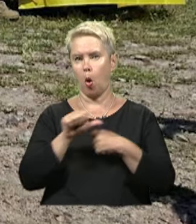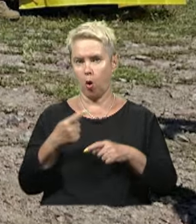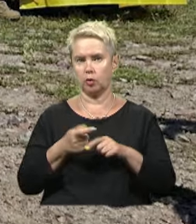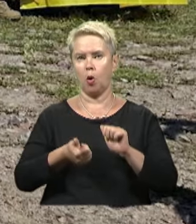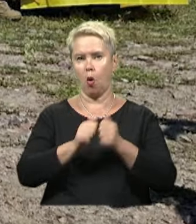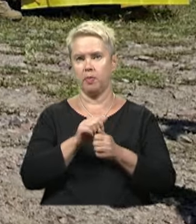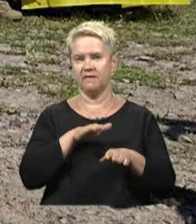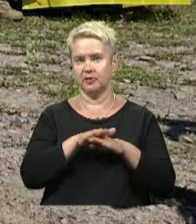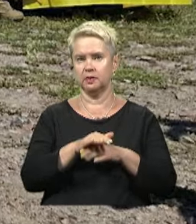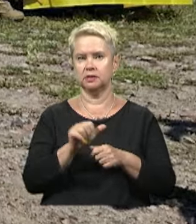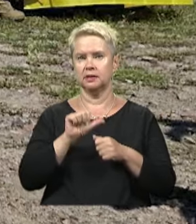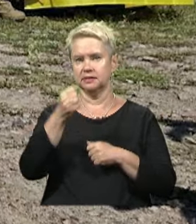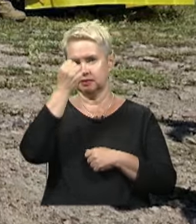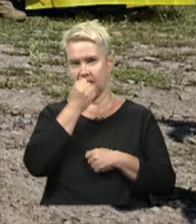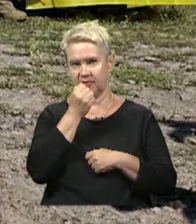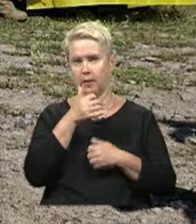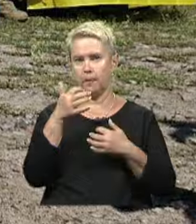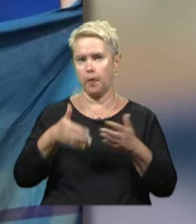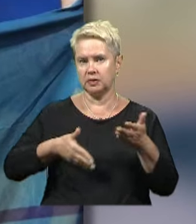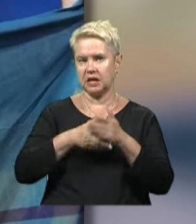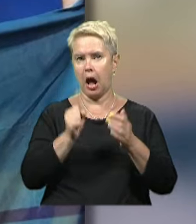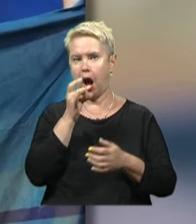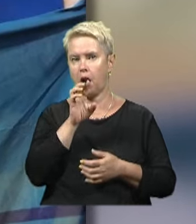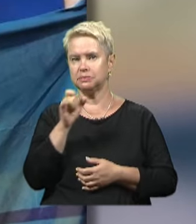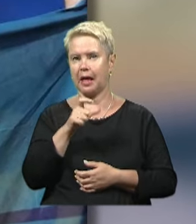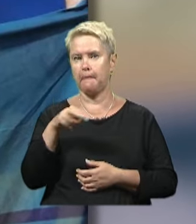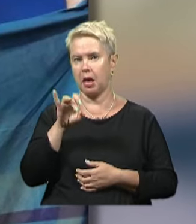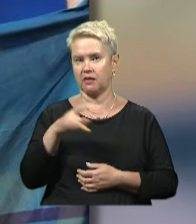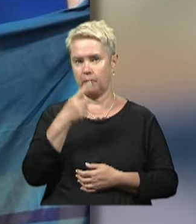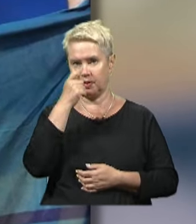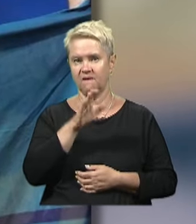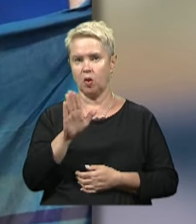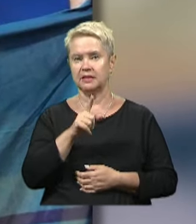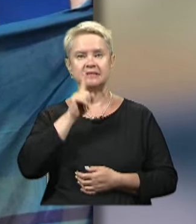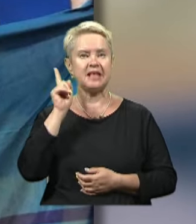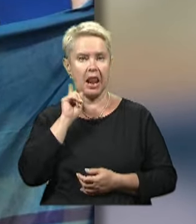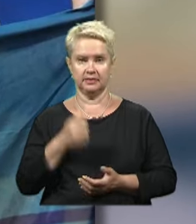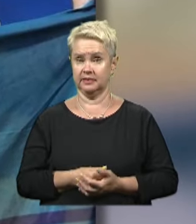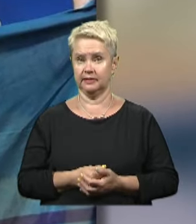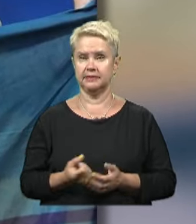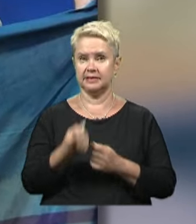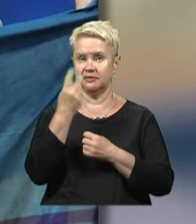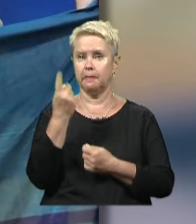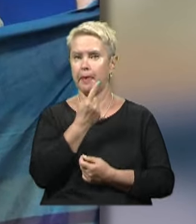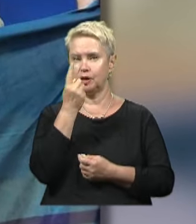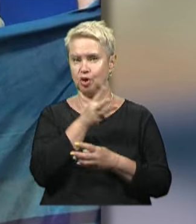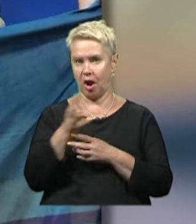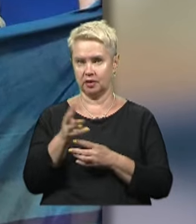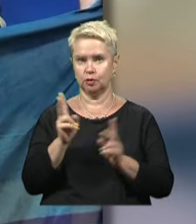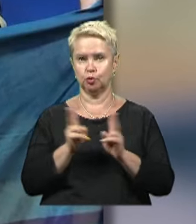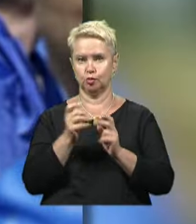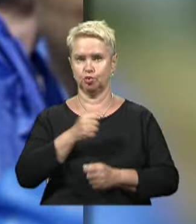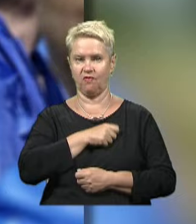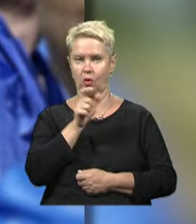Обмін відбувся, зокрема, завдяки посередництву Арабських Еміратів, повідомив президент Володимир Зеленський. З'явились перші кадри зустрічі